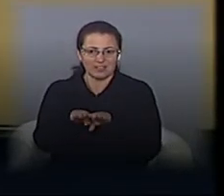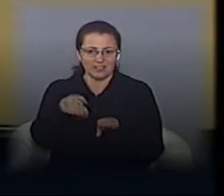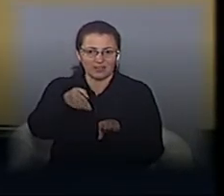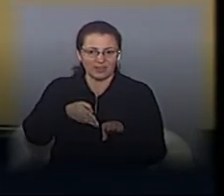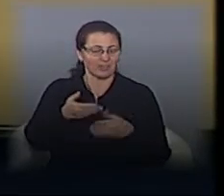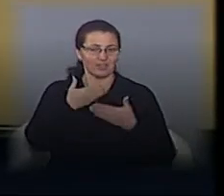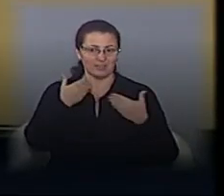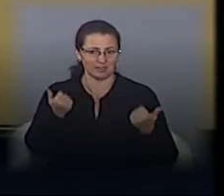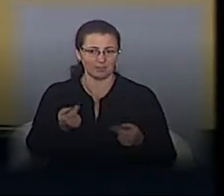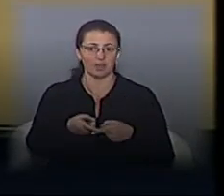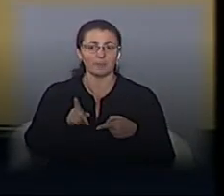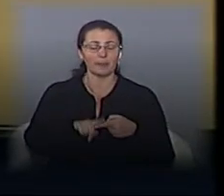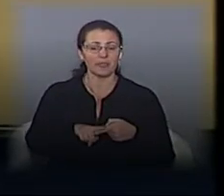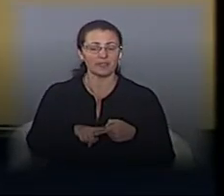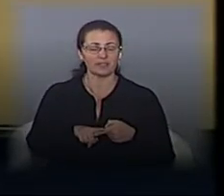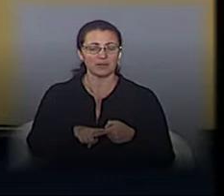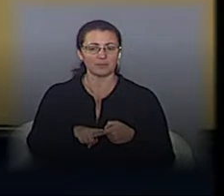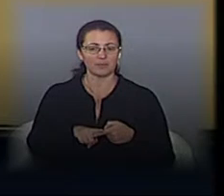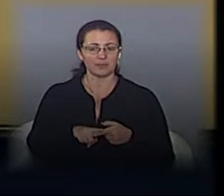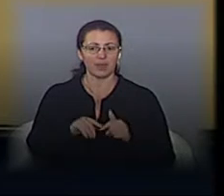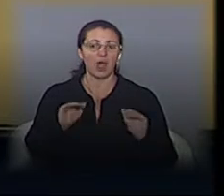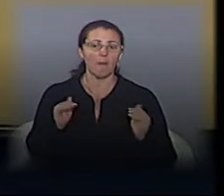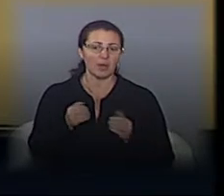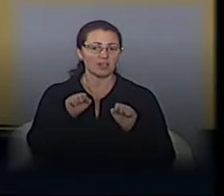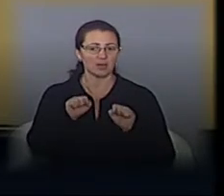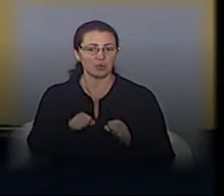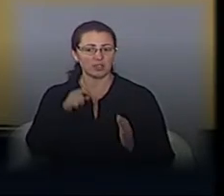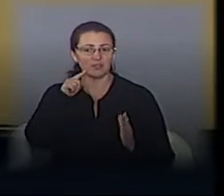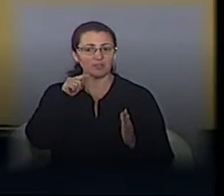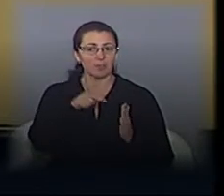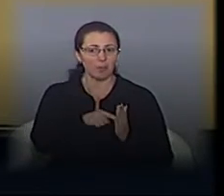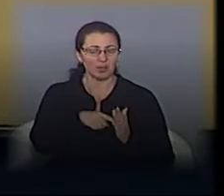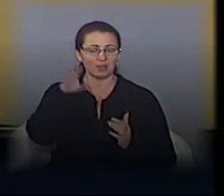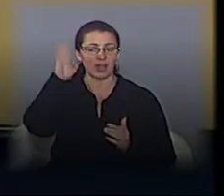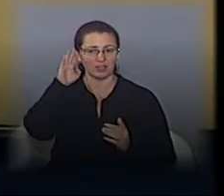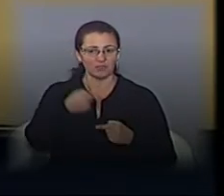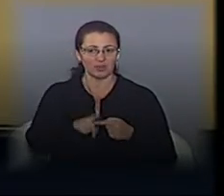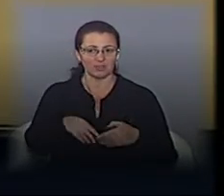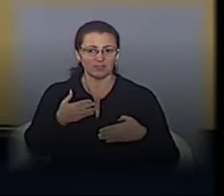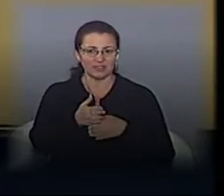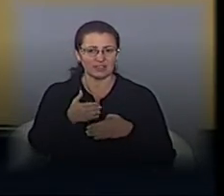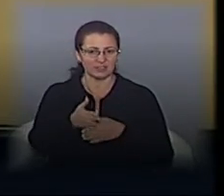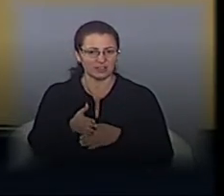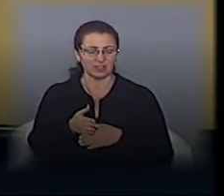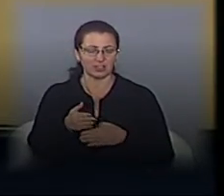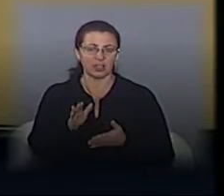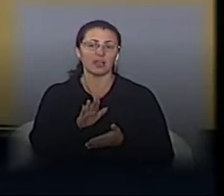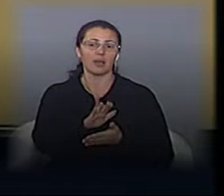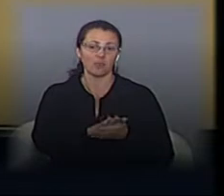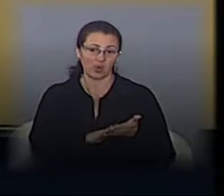обмежує можливість попадання води в ті шви, так, і подальшу, при